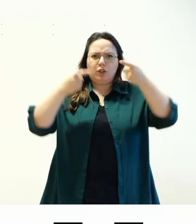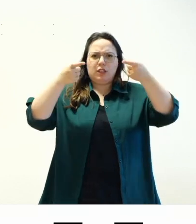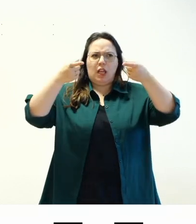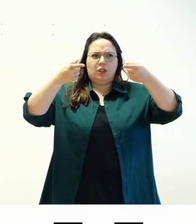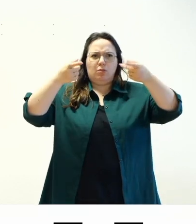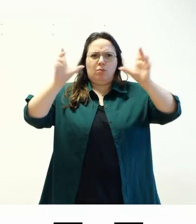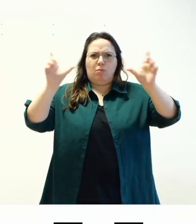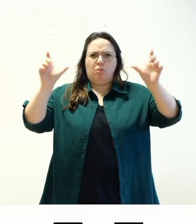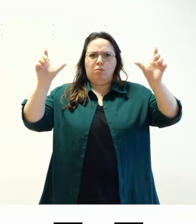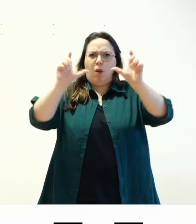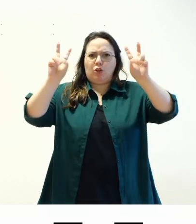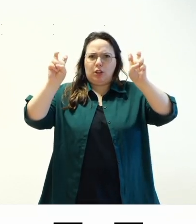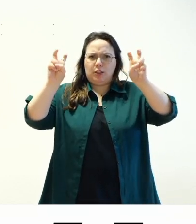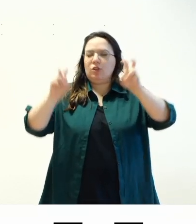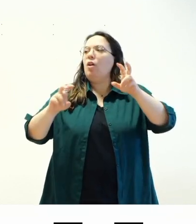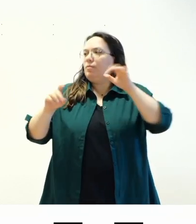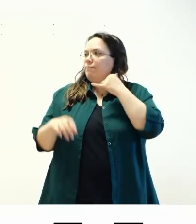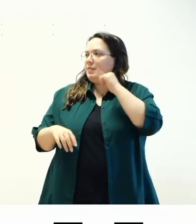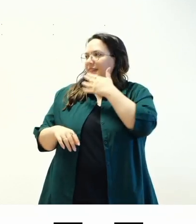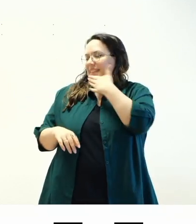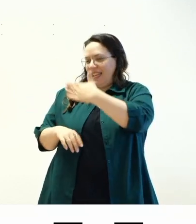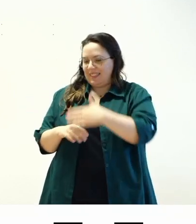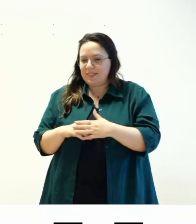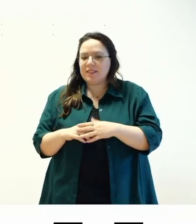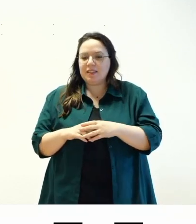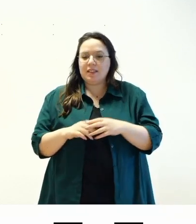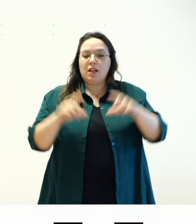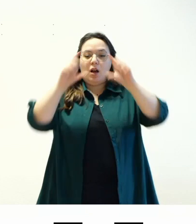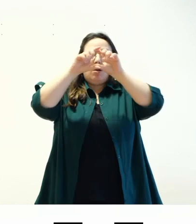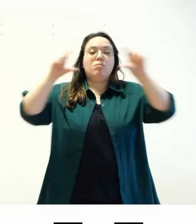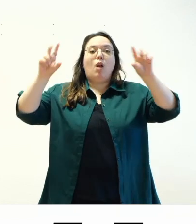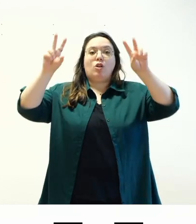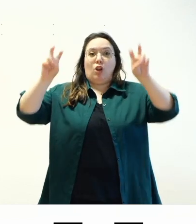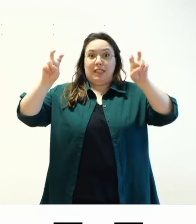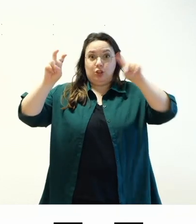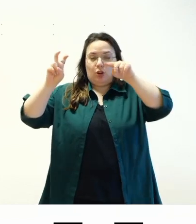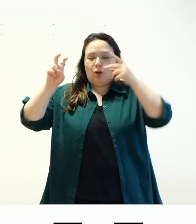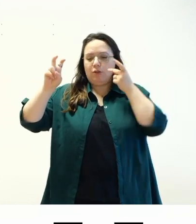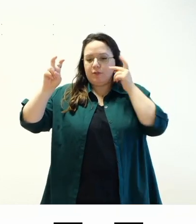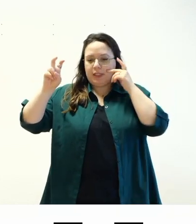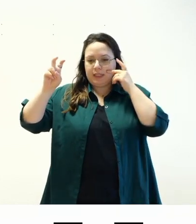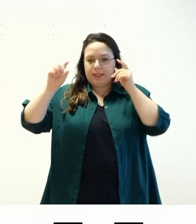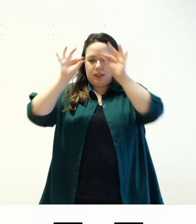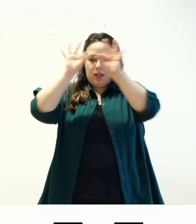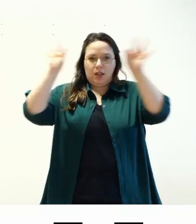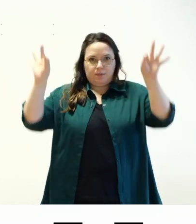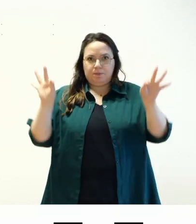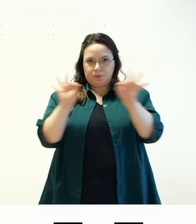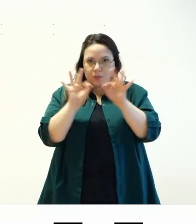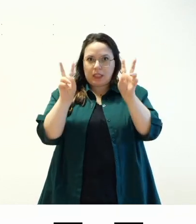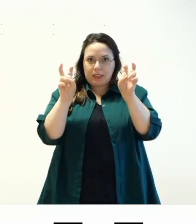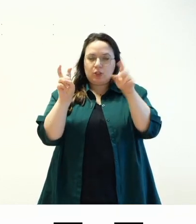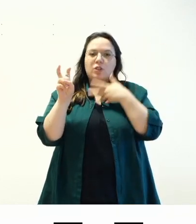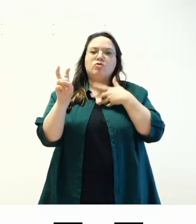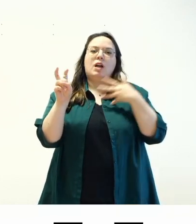blocco titolo direi grazie dalla regia questo è un blocco titolo in sostanza vedete che in pratica è riquadrato è il titolo che è riquadrato e ho tutta una serie di